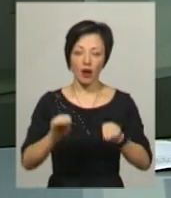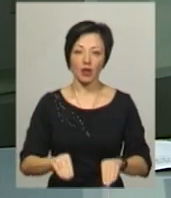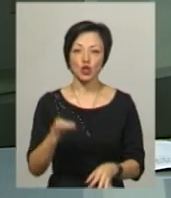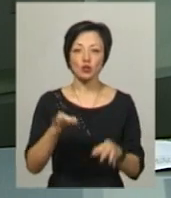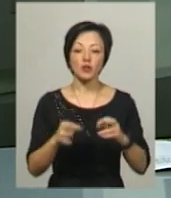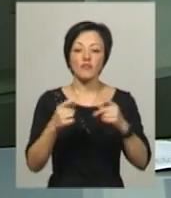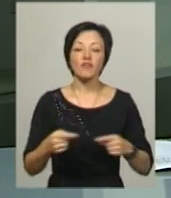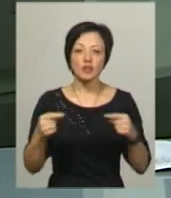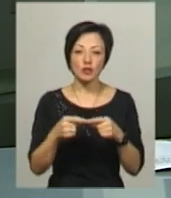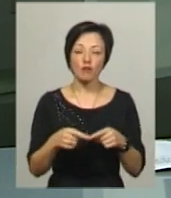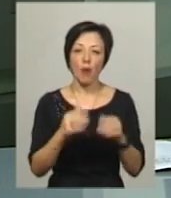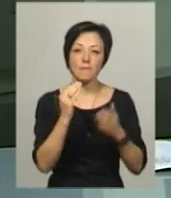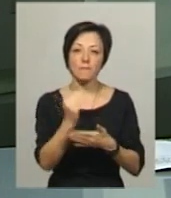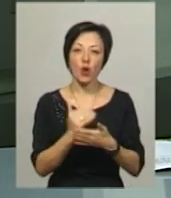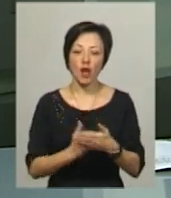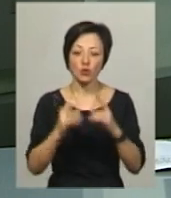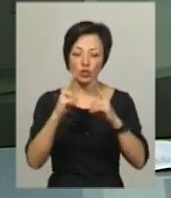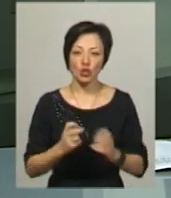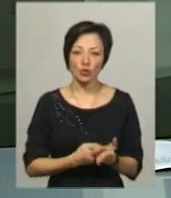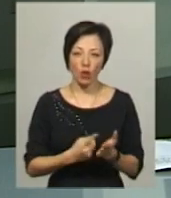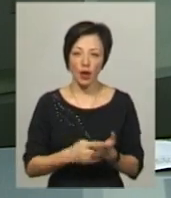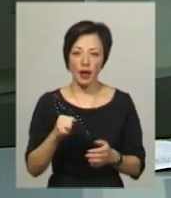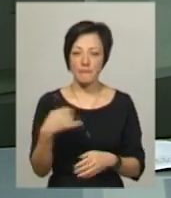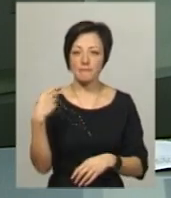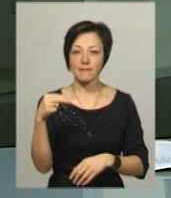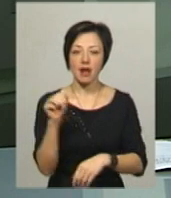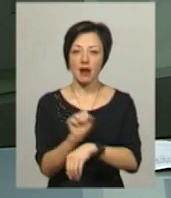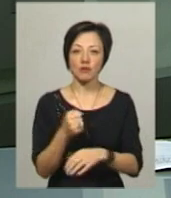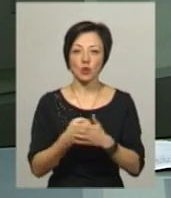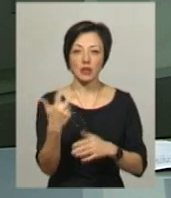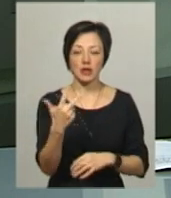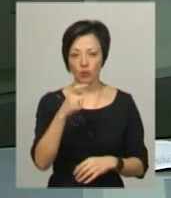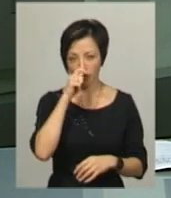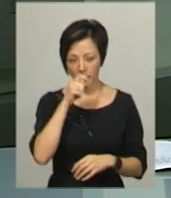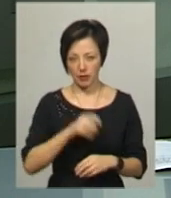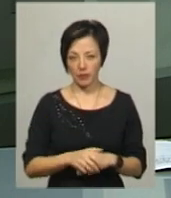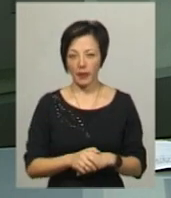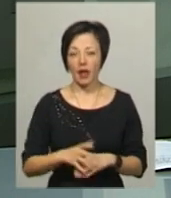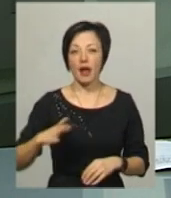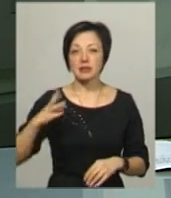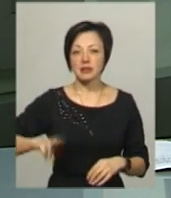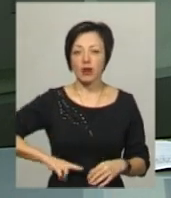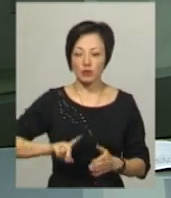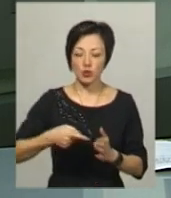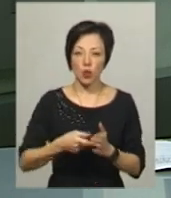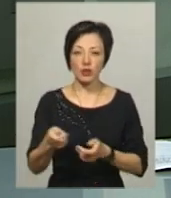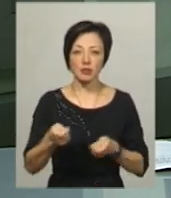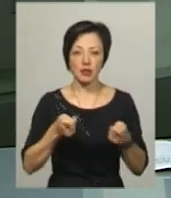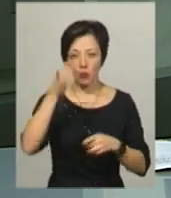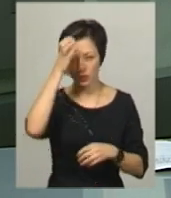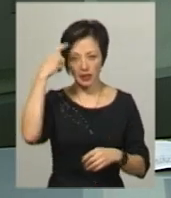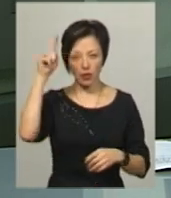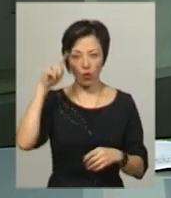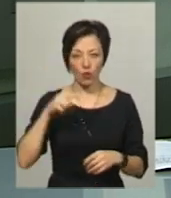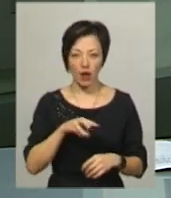порядок дослідження доказів та оголосив перерву у розгляді справи до 3 квітня. Нагадаю, екс-директора міського департаменту освіти